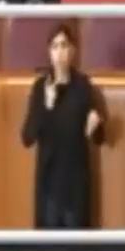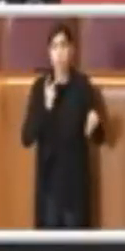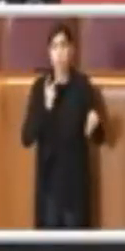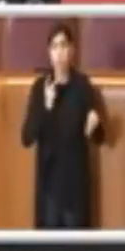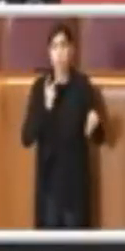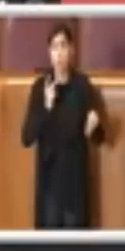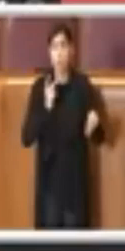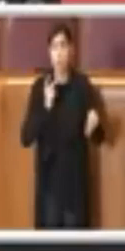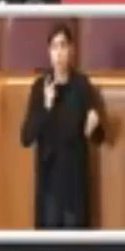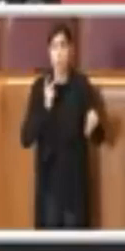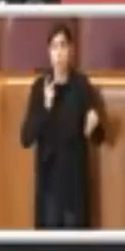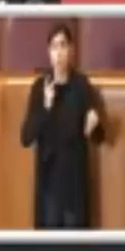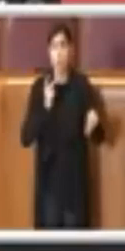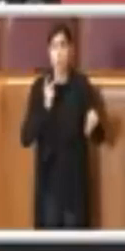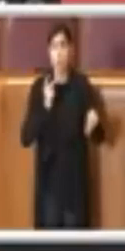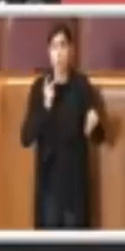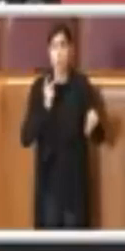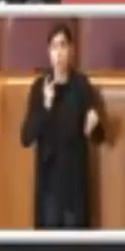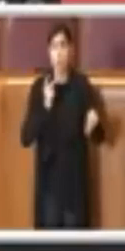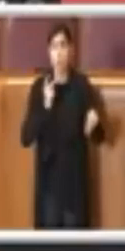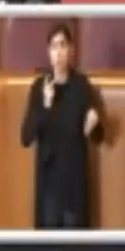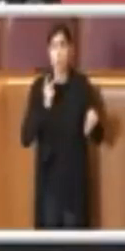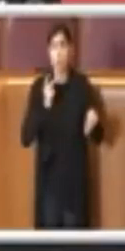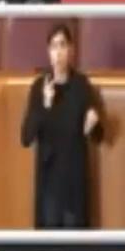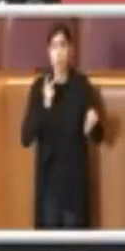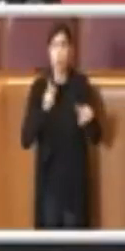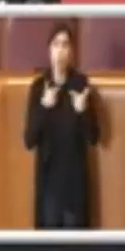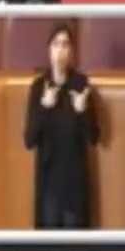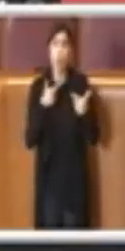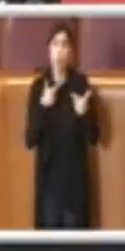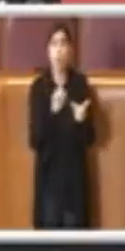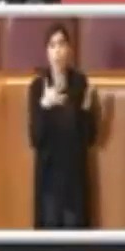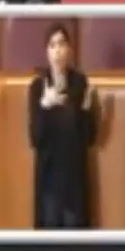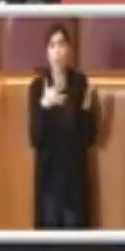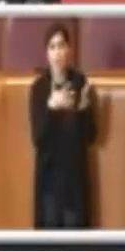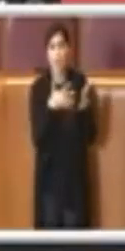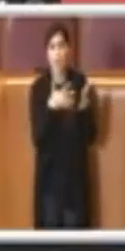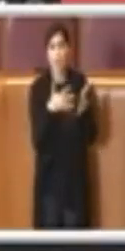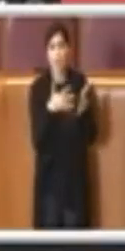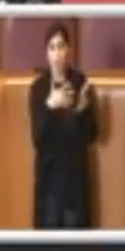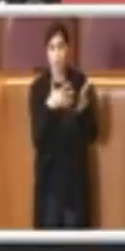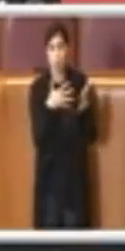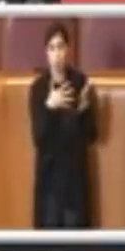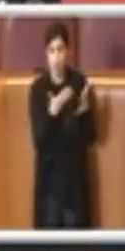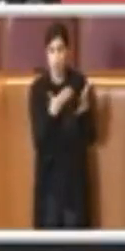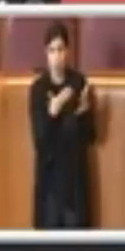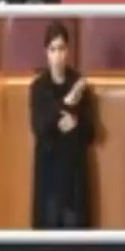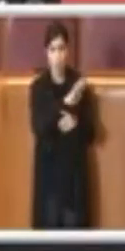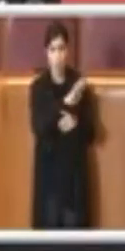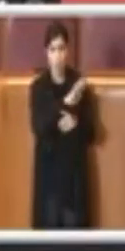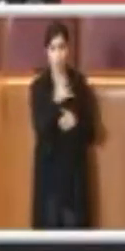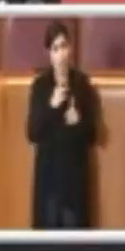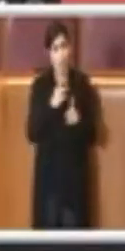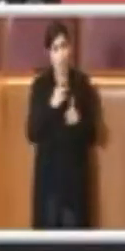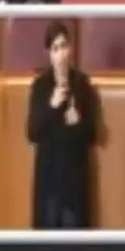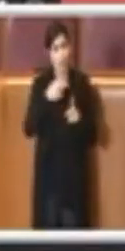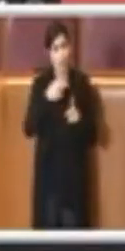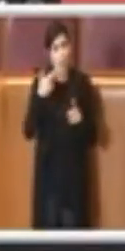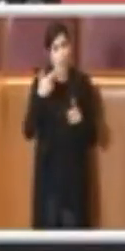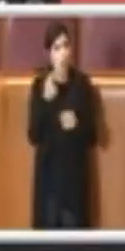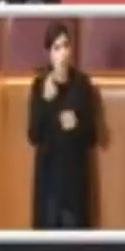un apporto di difficoltà a certe realtà sociali, economiche, culturali, invece